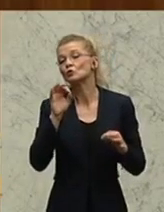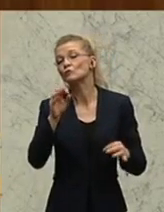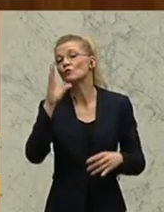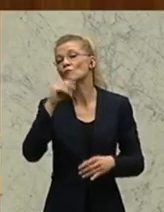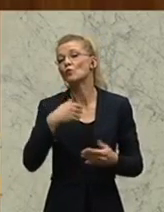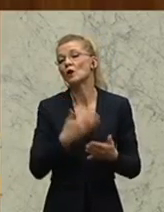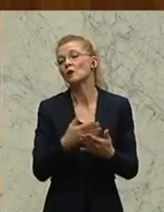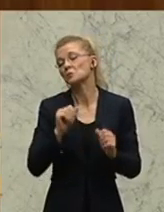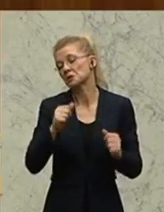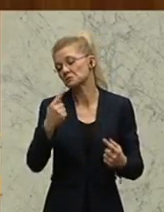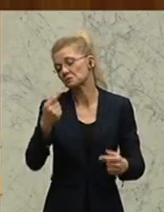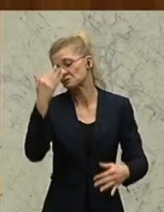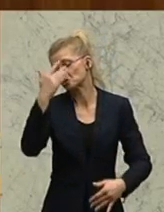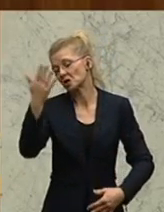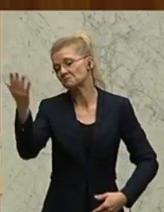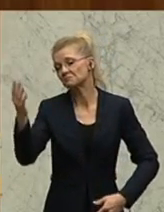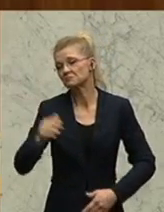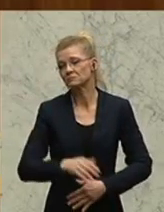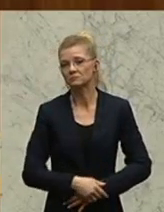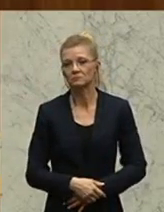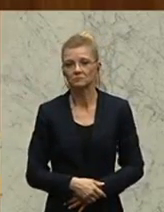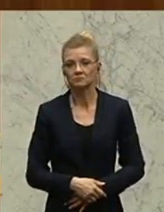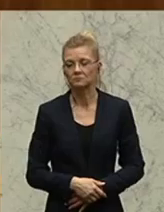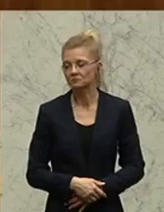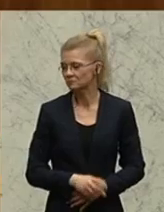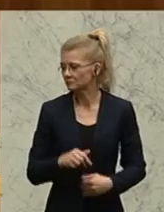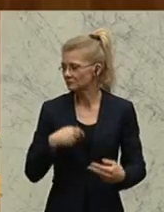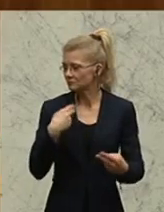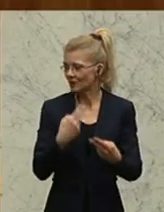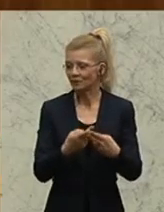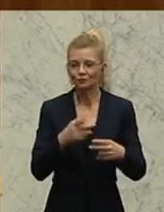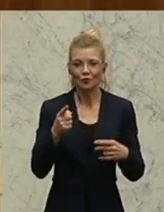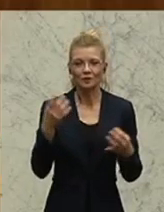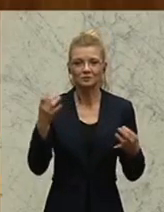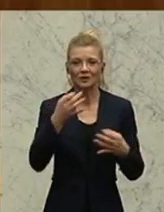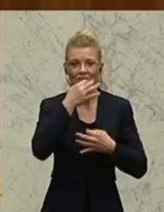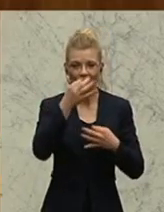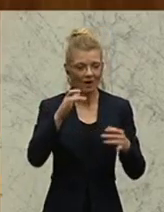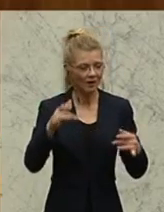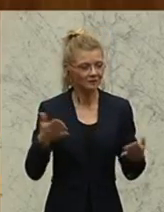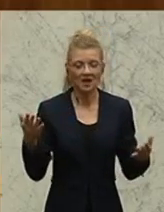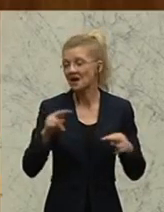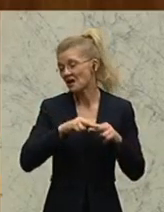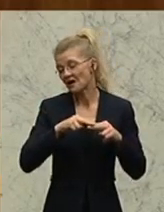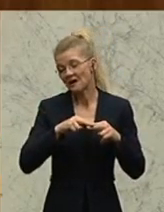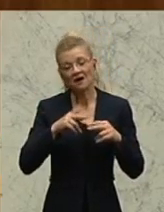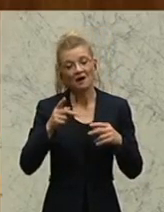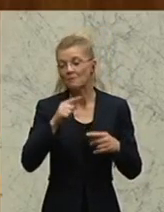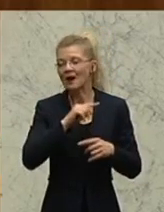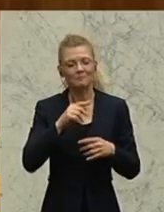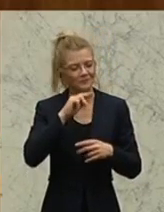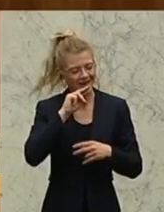ausmalen. Die Antwort auf folgende Frage bleibt uns die Regierung nämlich immer noch schuldig.